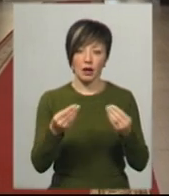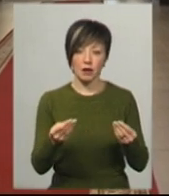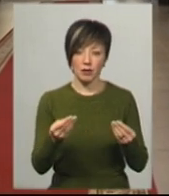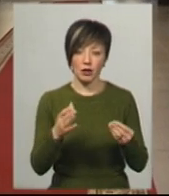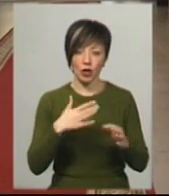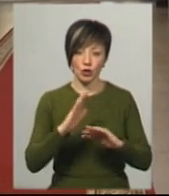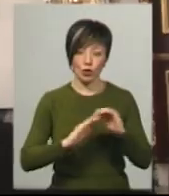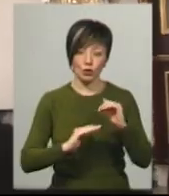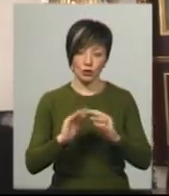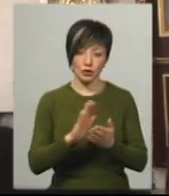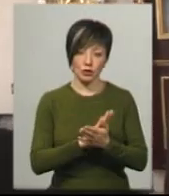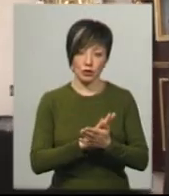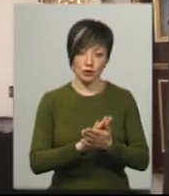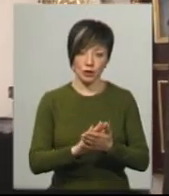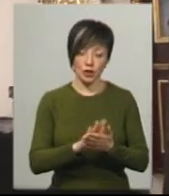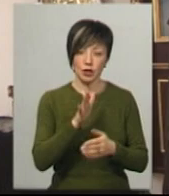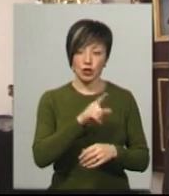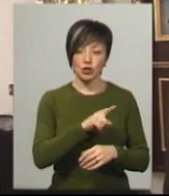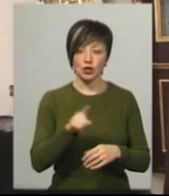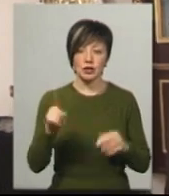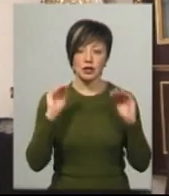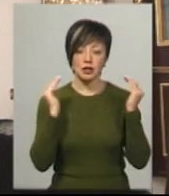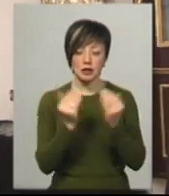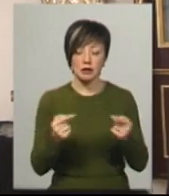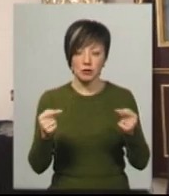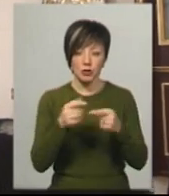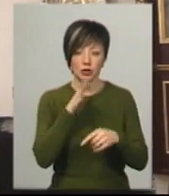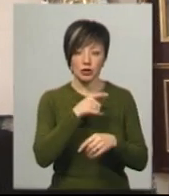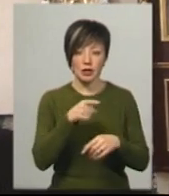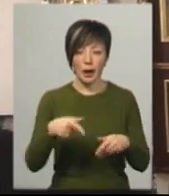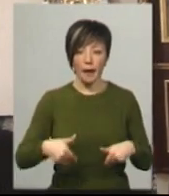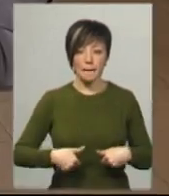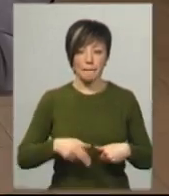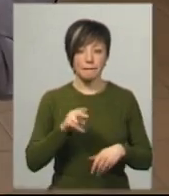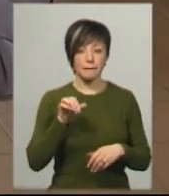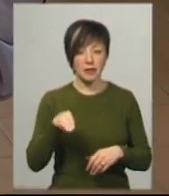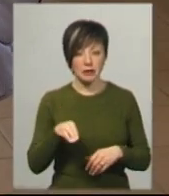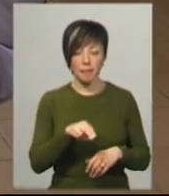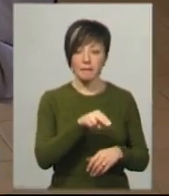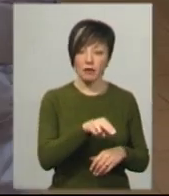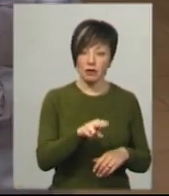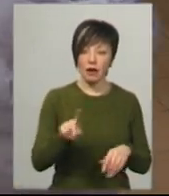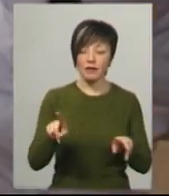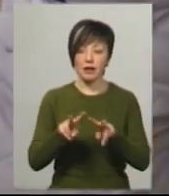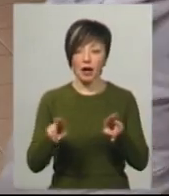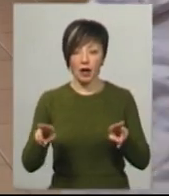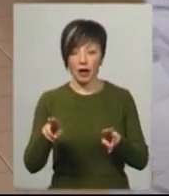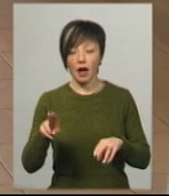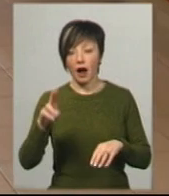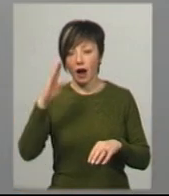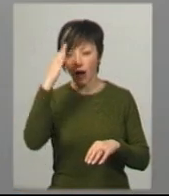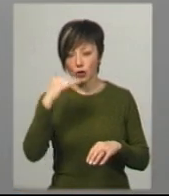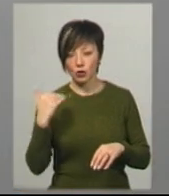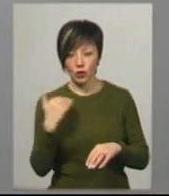і наші руки є дезінфіковані. Час карантину збігся з часом цьогорічного посту як у православних, так і католиків, тому його варто